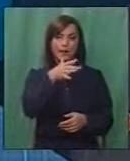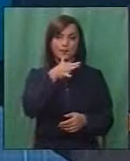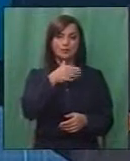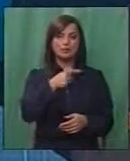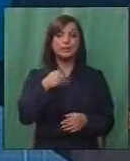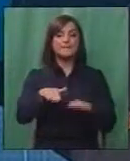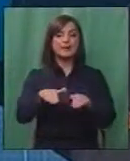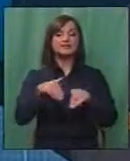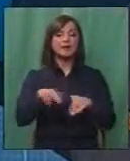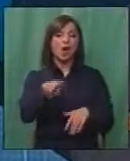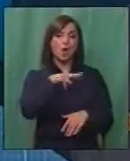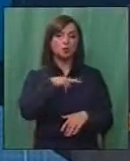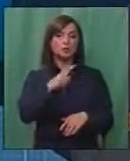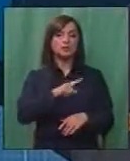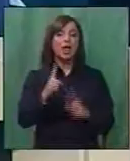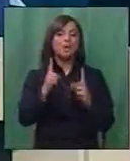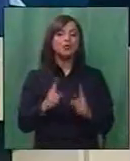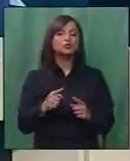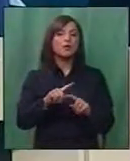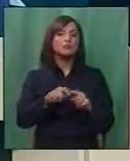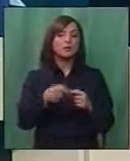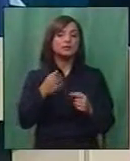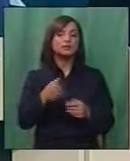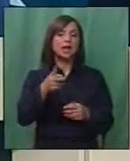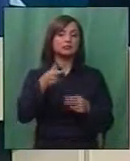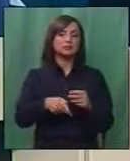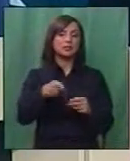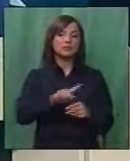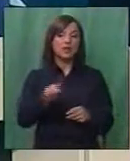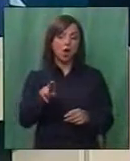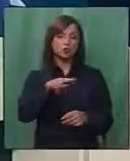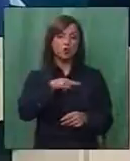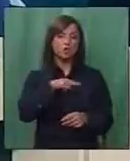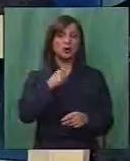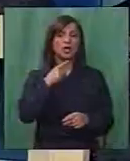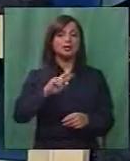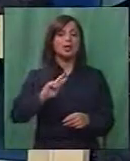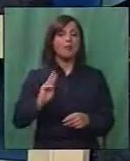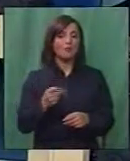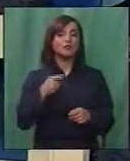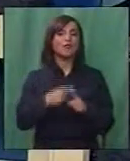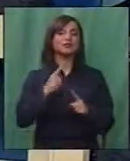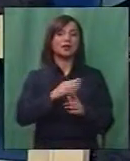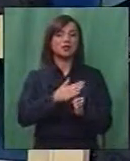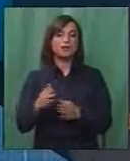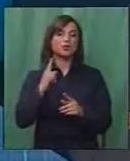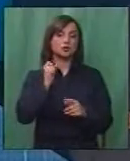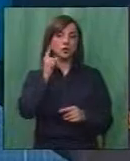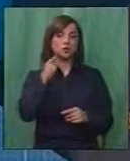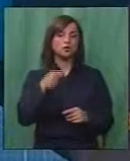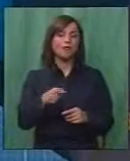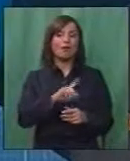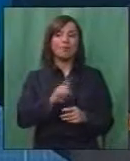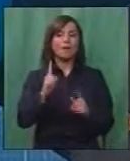Значи, не преземање на одговорност или не постојање инструмент за санционирање на неодговорните, ке се повторува ово. Тој инструмент